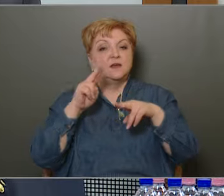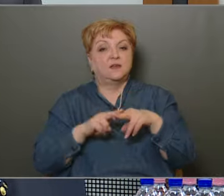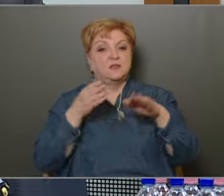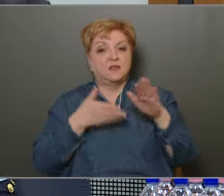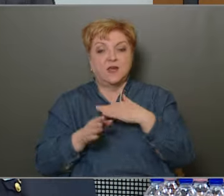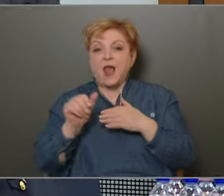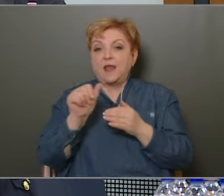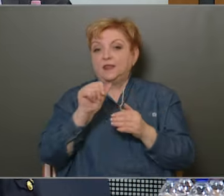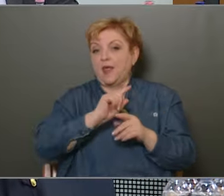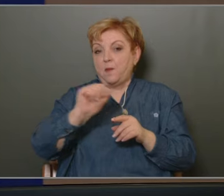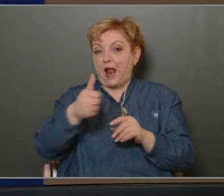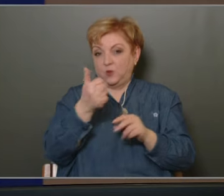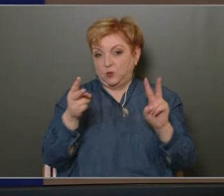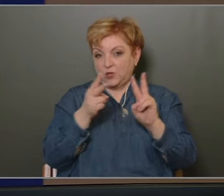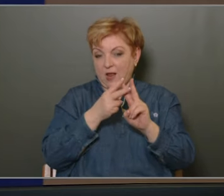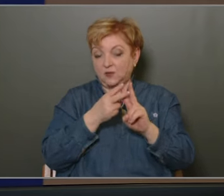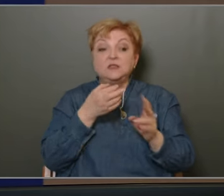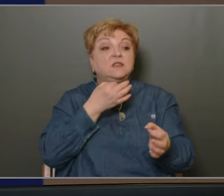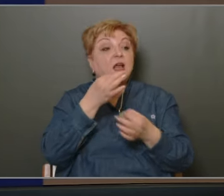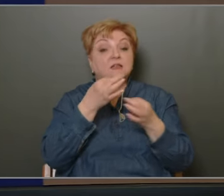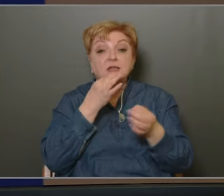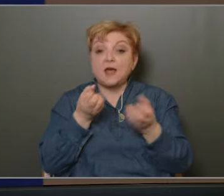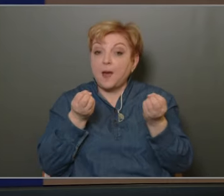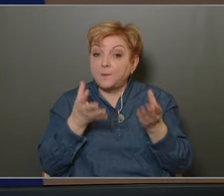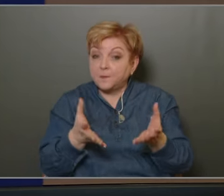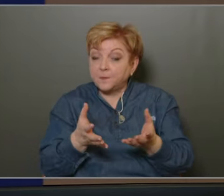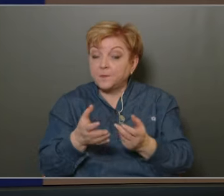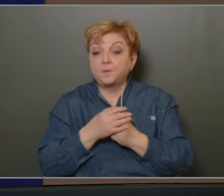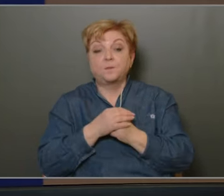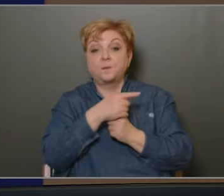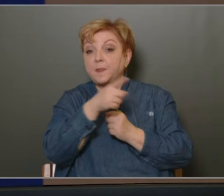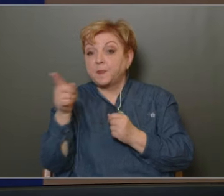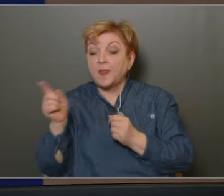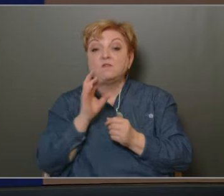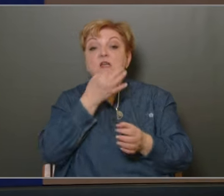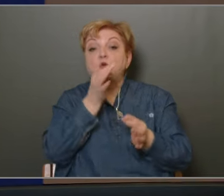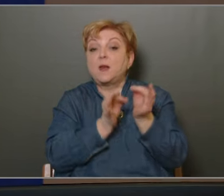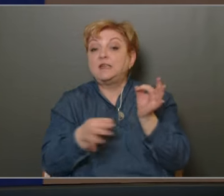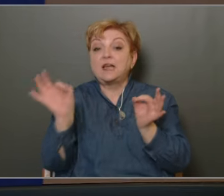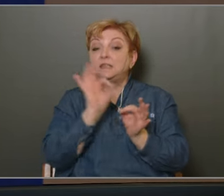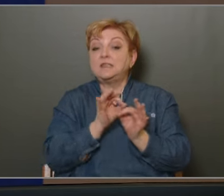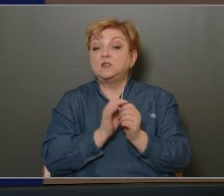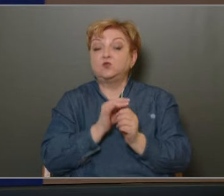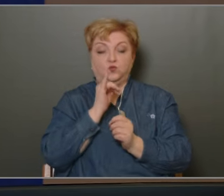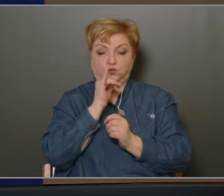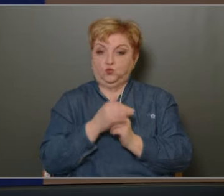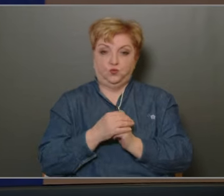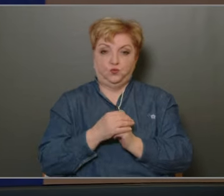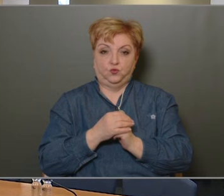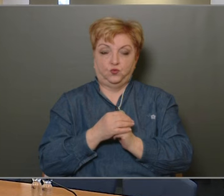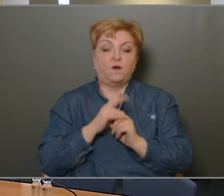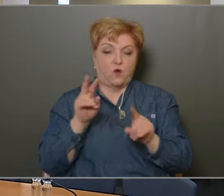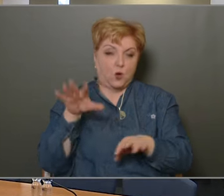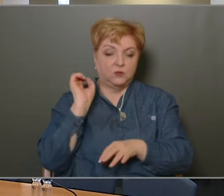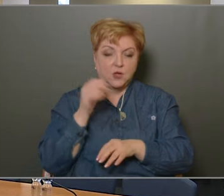testületi ülésen kérdezem az előterjesztőket lányi urat Puknér alatt van-e szóbeli kiegészítés? Nincsen? Van,